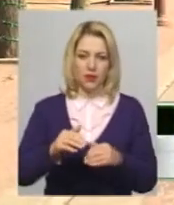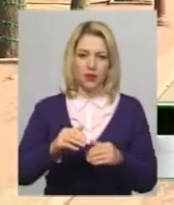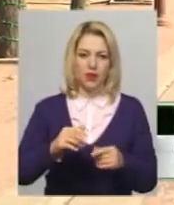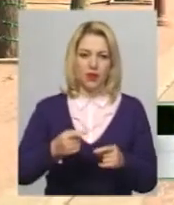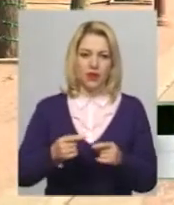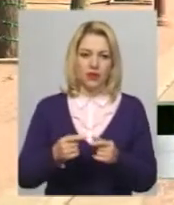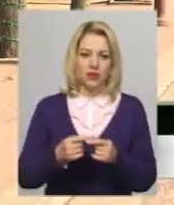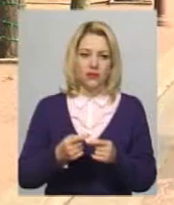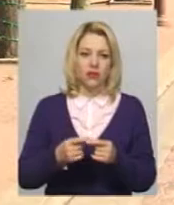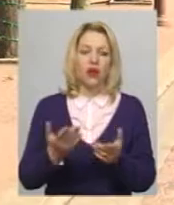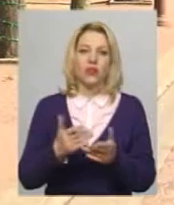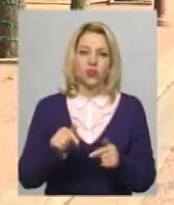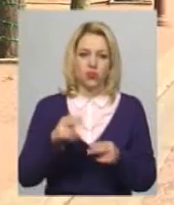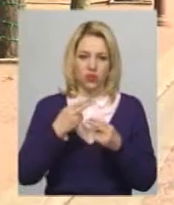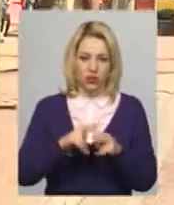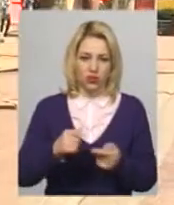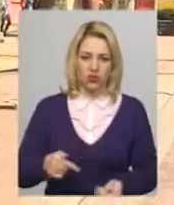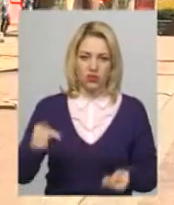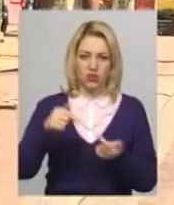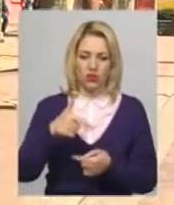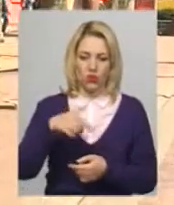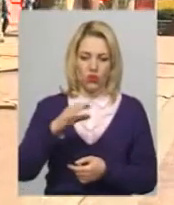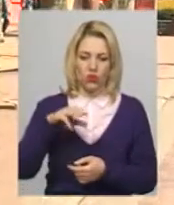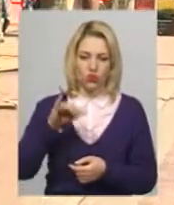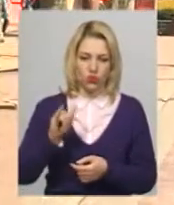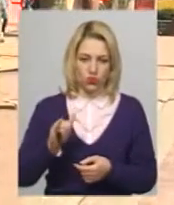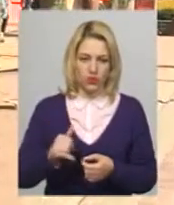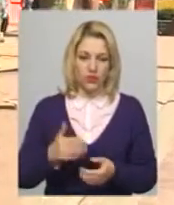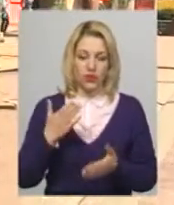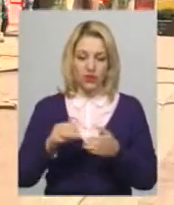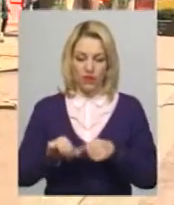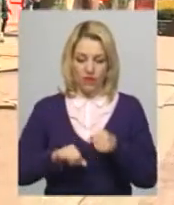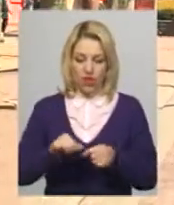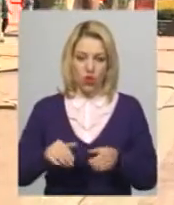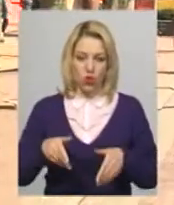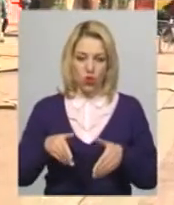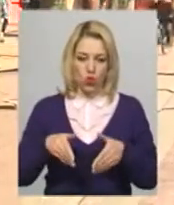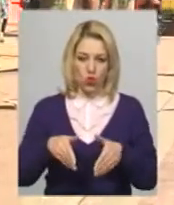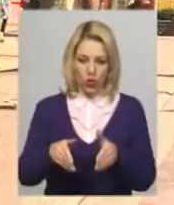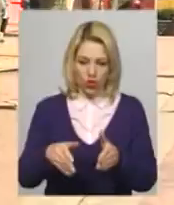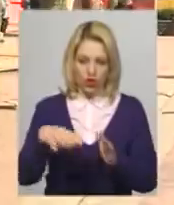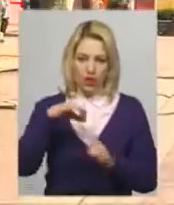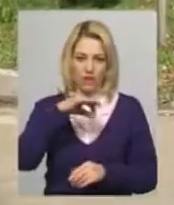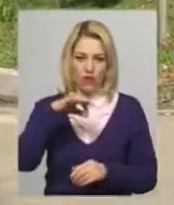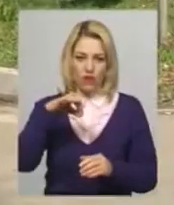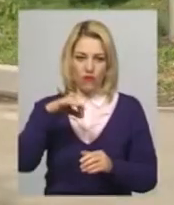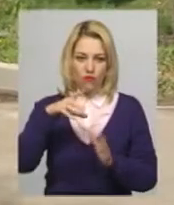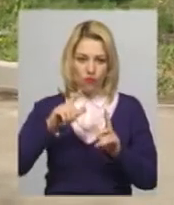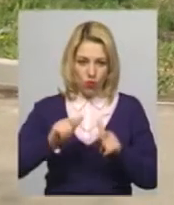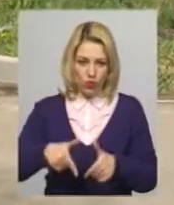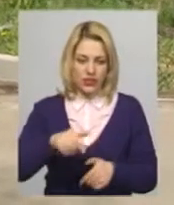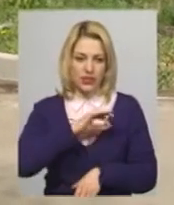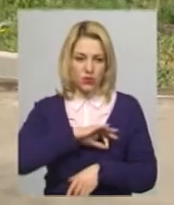Які тут технології? Згідно ГОСТу. Після того, як велодоріжка вводиться в експлуатацію, на ній розміщуються